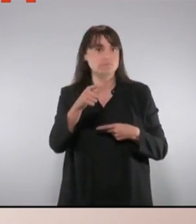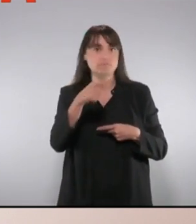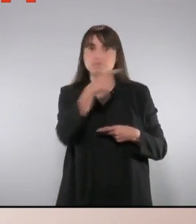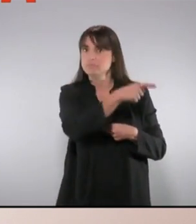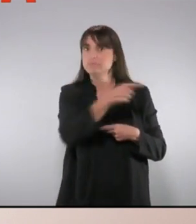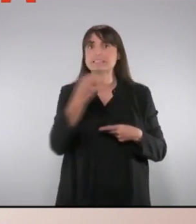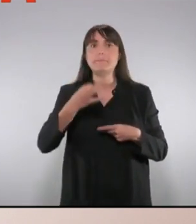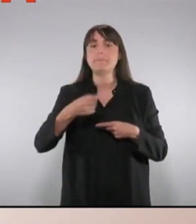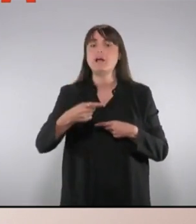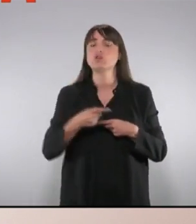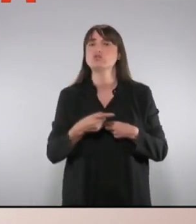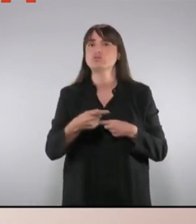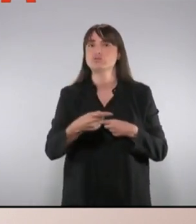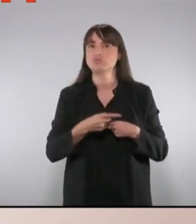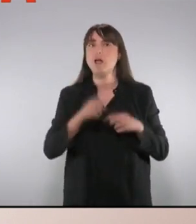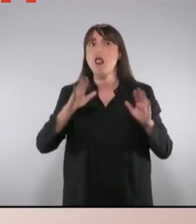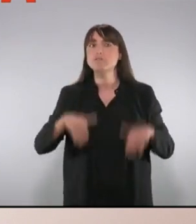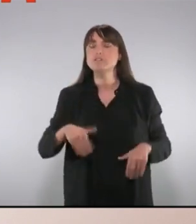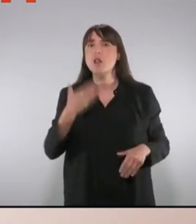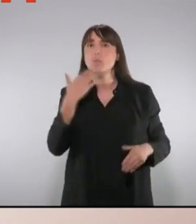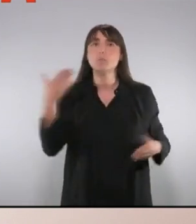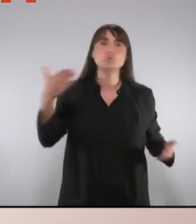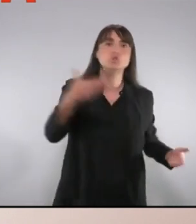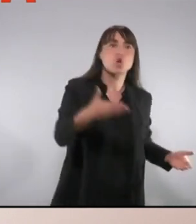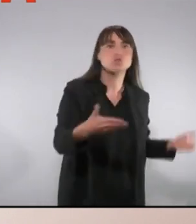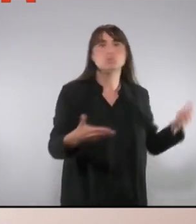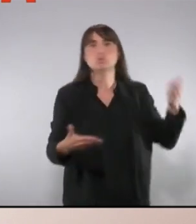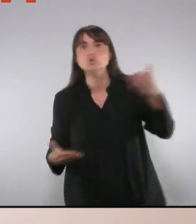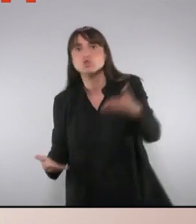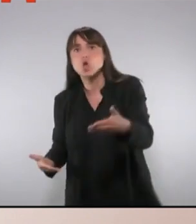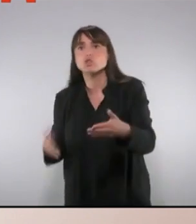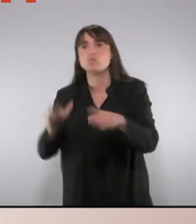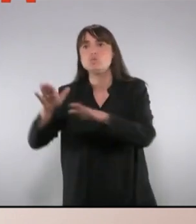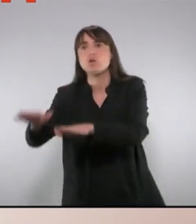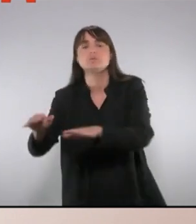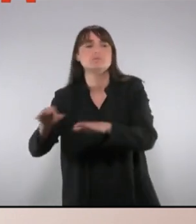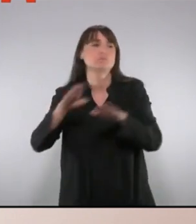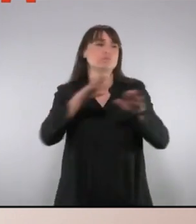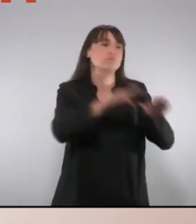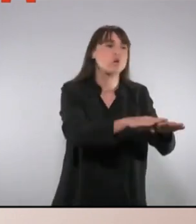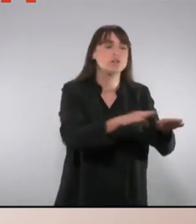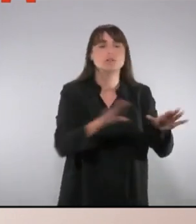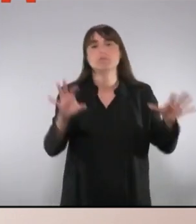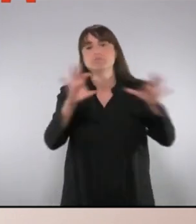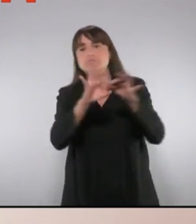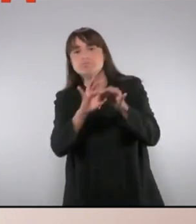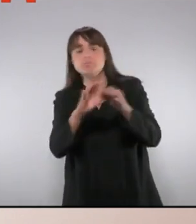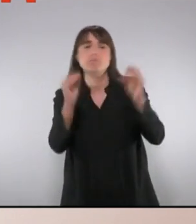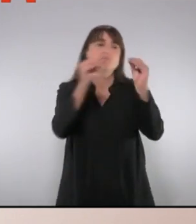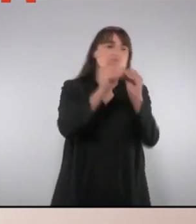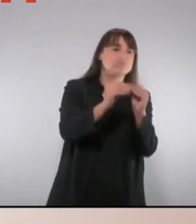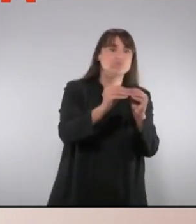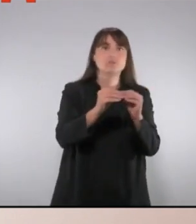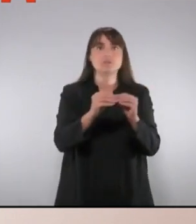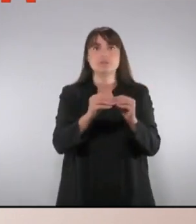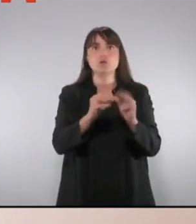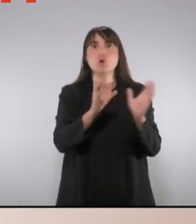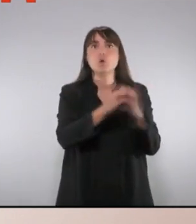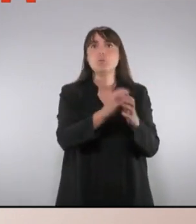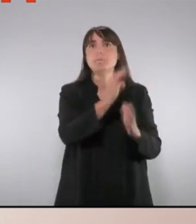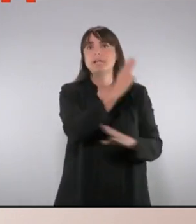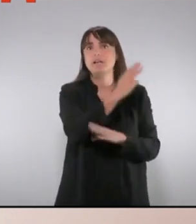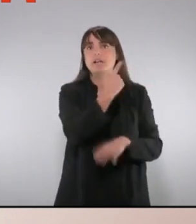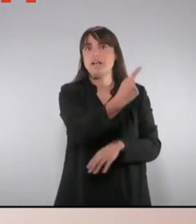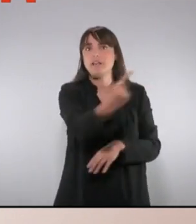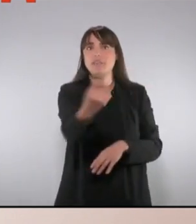en moltes de les mocions, a través de transaccions, a través de resolucions comunes. Cada grup parlamentari i el govern pot fer el que